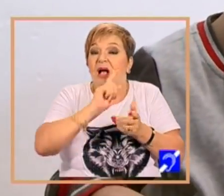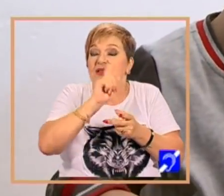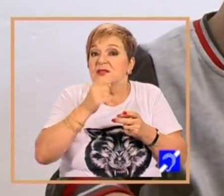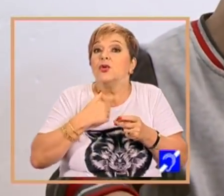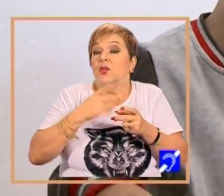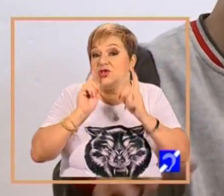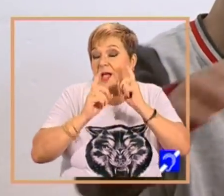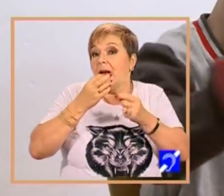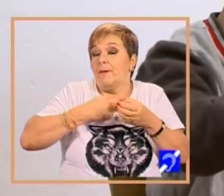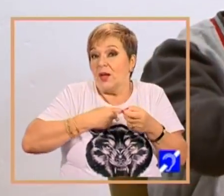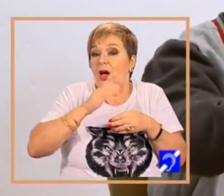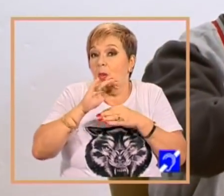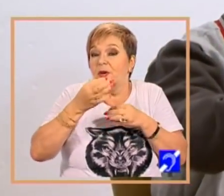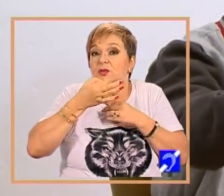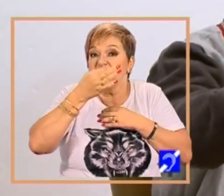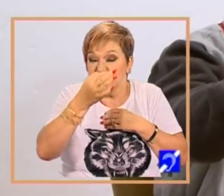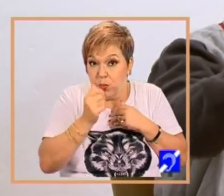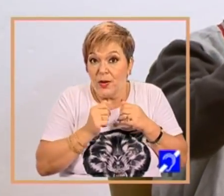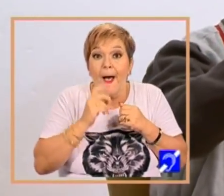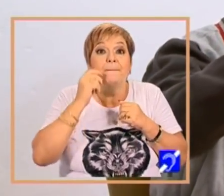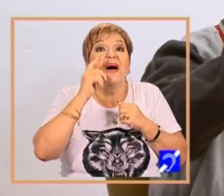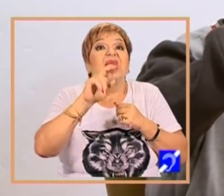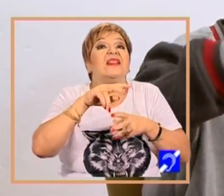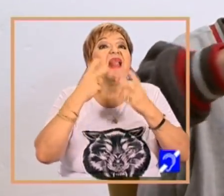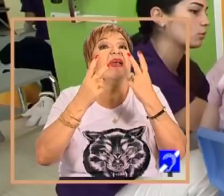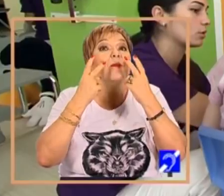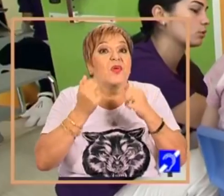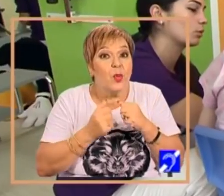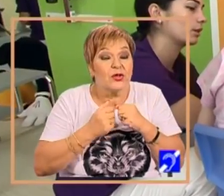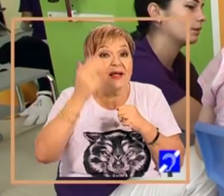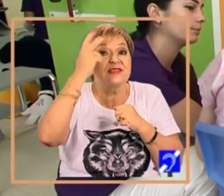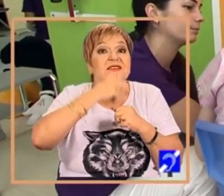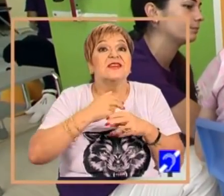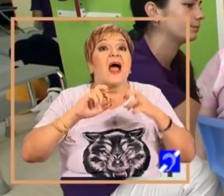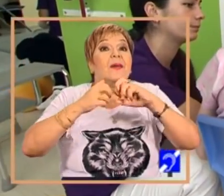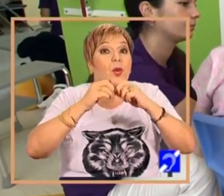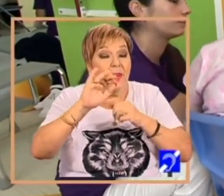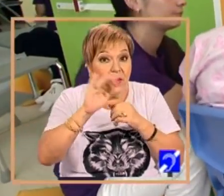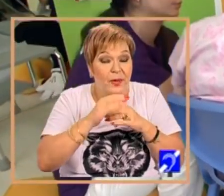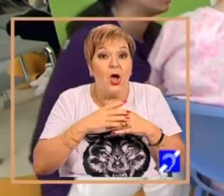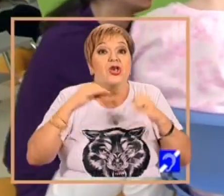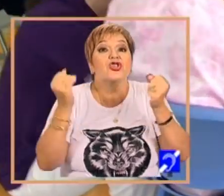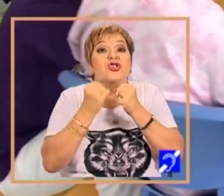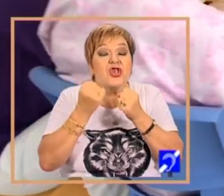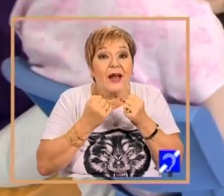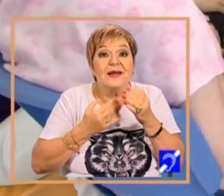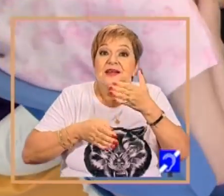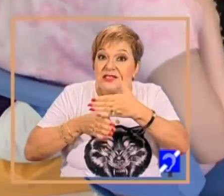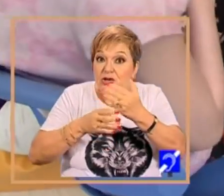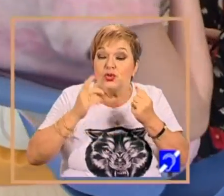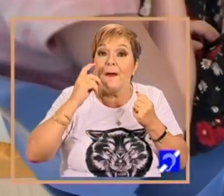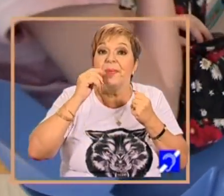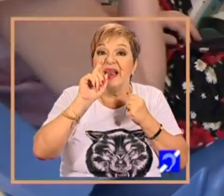Părintele are rolul cel mai important. Noi ca și terapeuți încercăm să ajutăm părintele cum să gestoneze